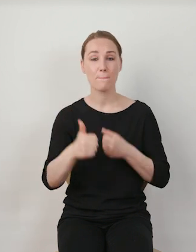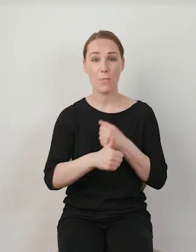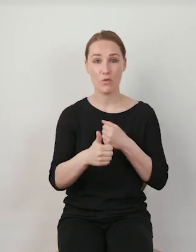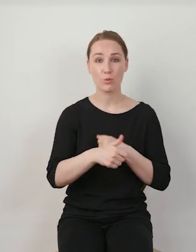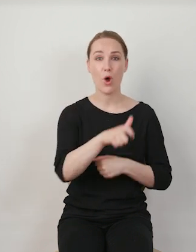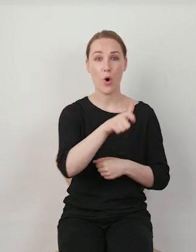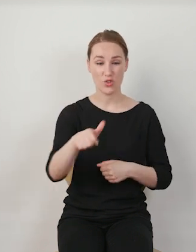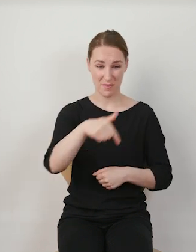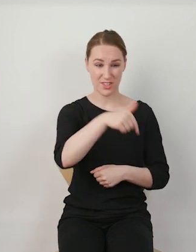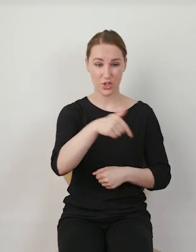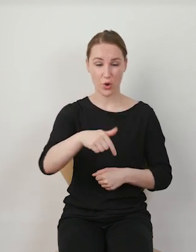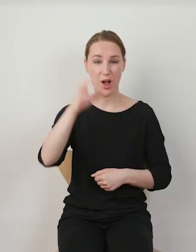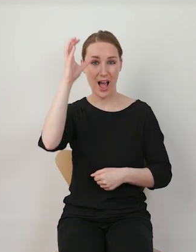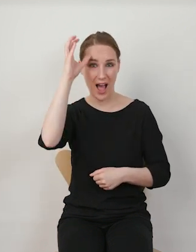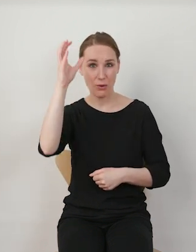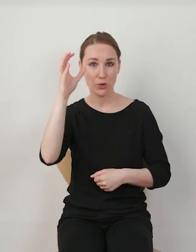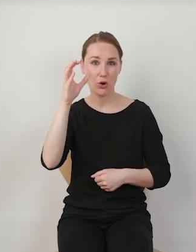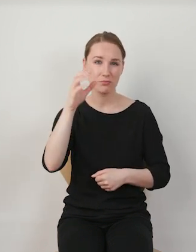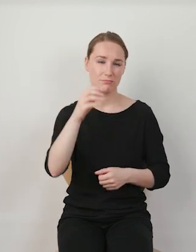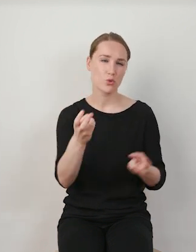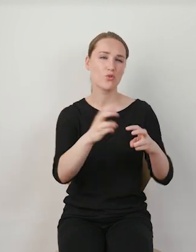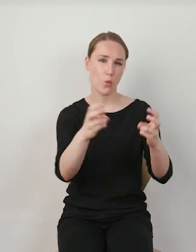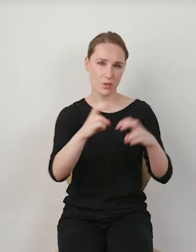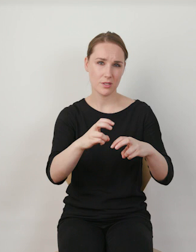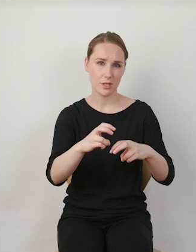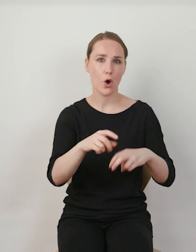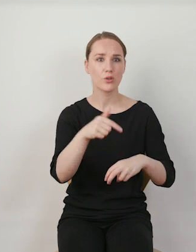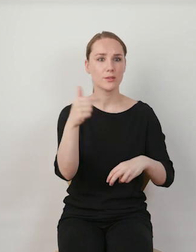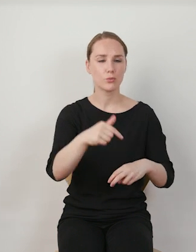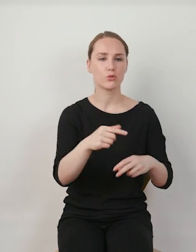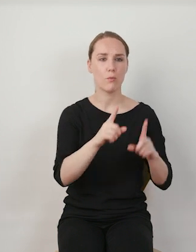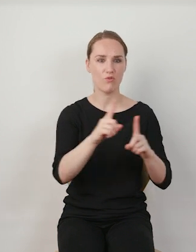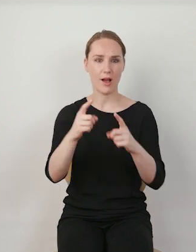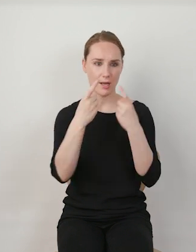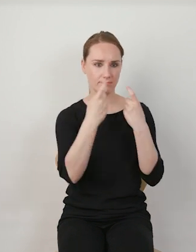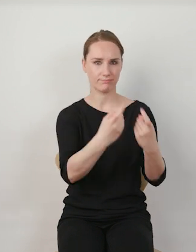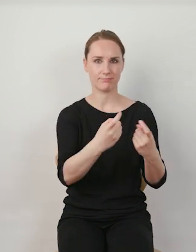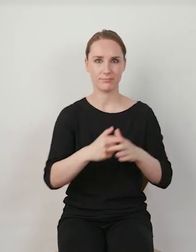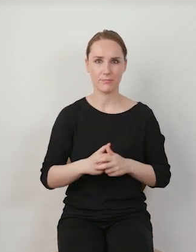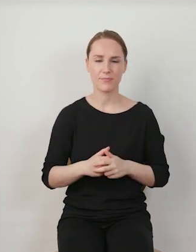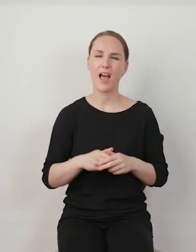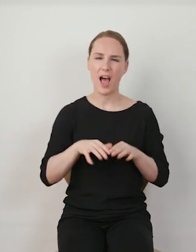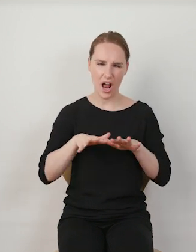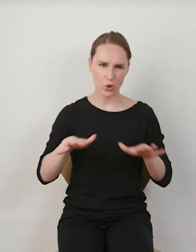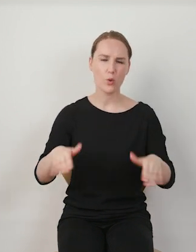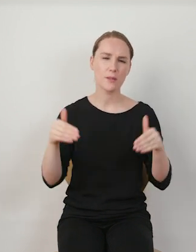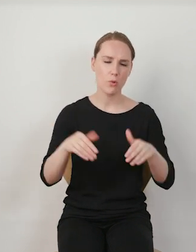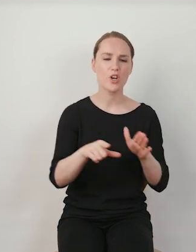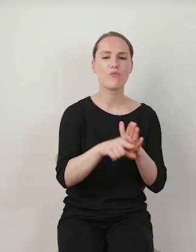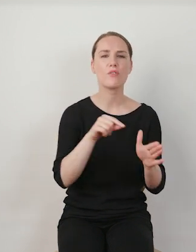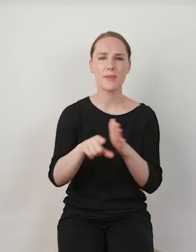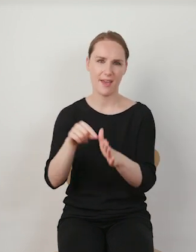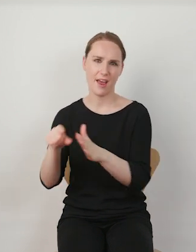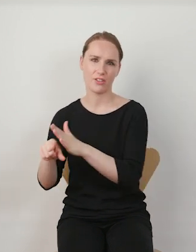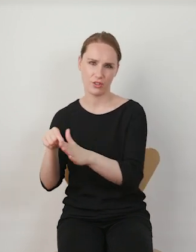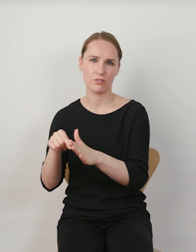muszą się postarać, żeby przyciągnąć naszą uwagę. Algorytm to jest jedno, bo algorytm oczywiście te treści może nam podsunąć,